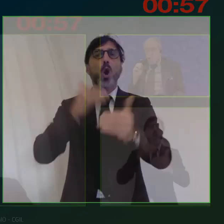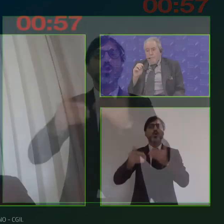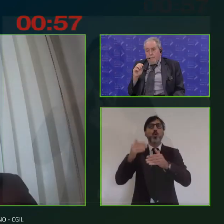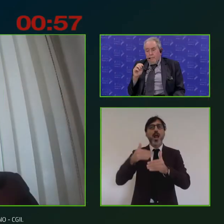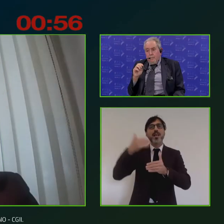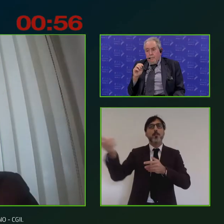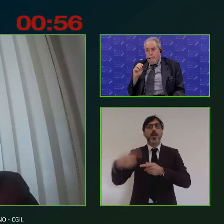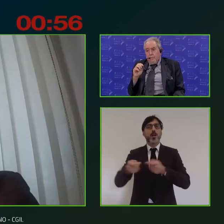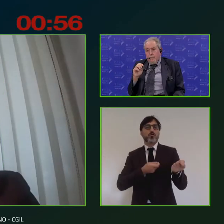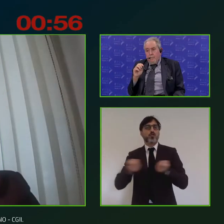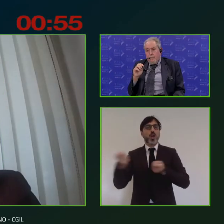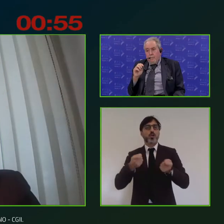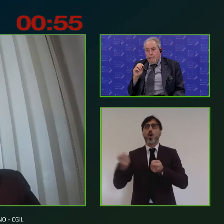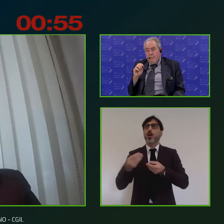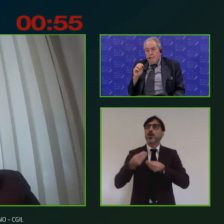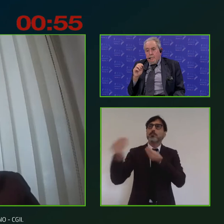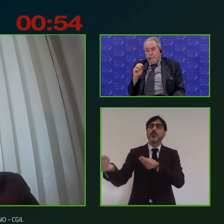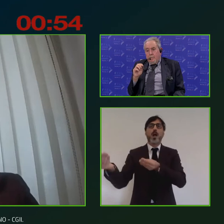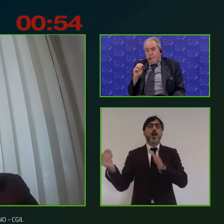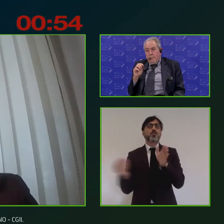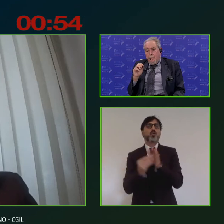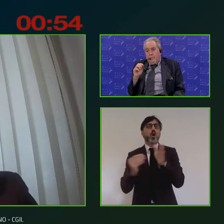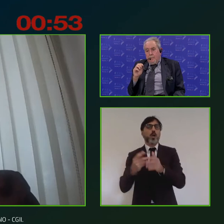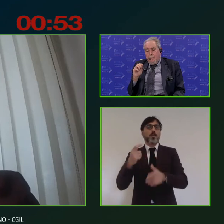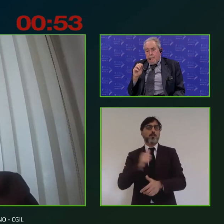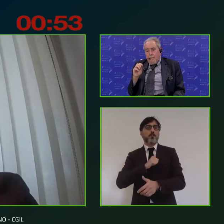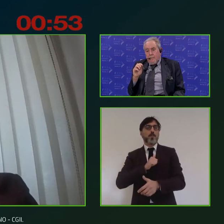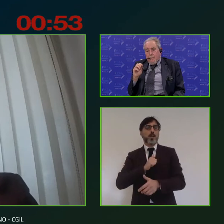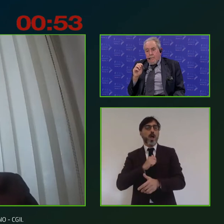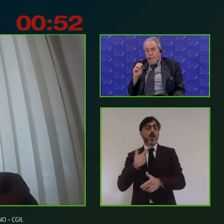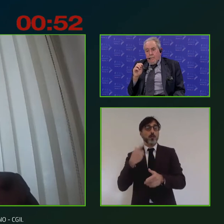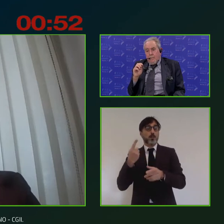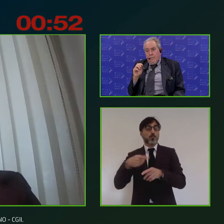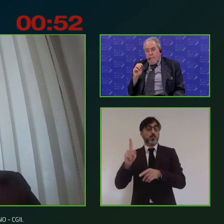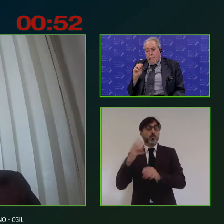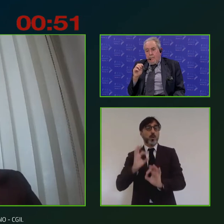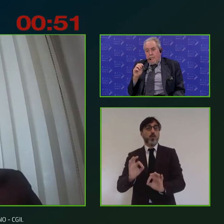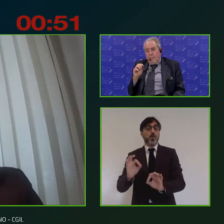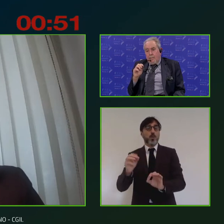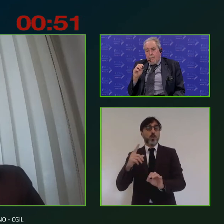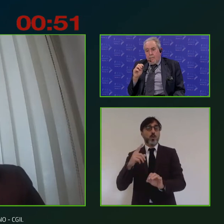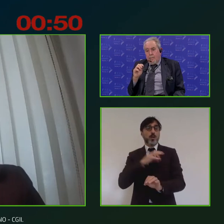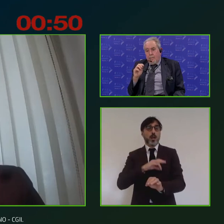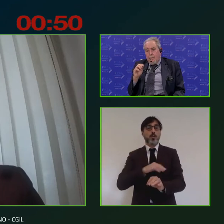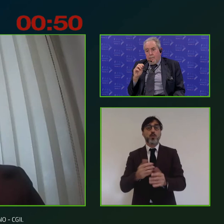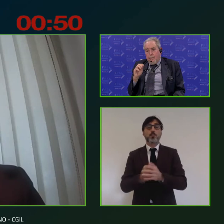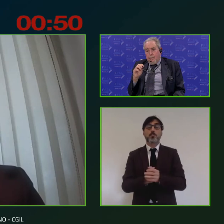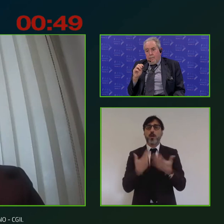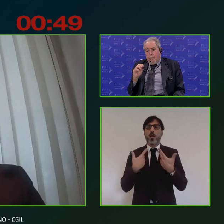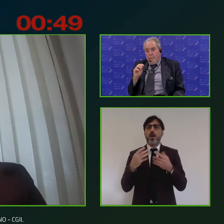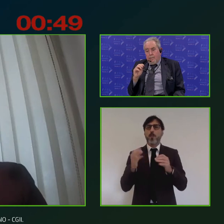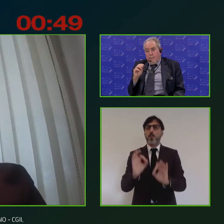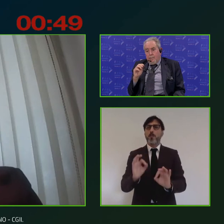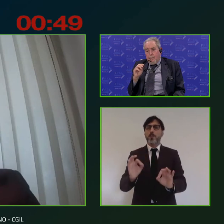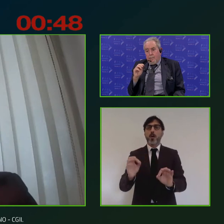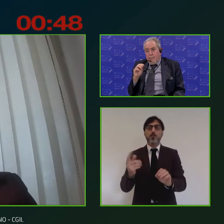gestione a soggetti privati soprattutto nell'ambito del credito come dire una sorta di